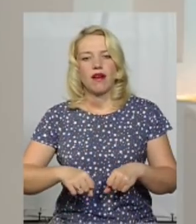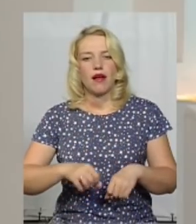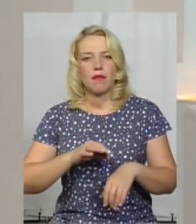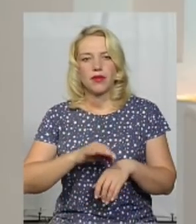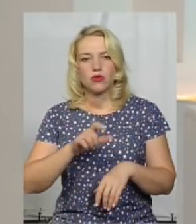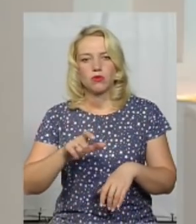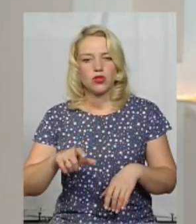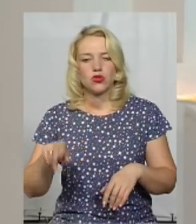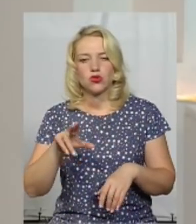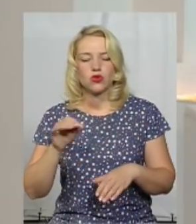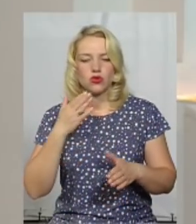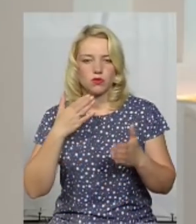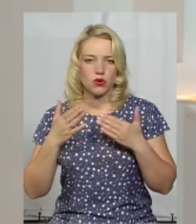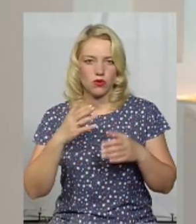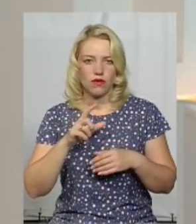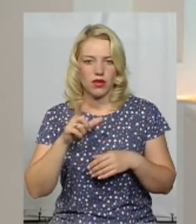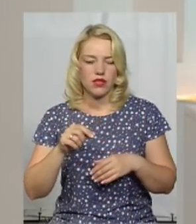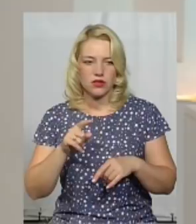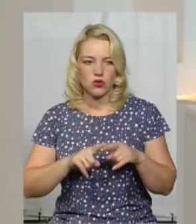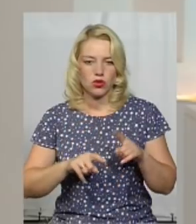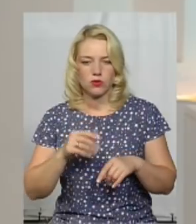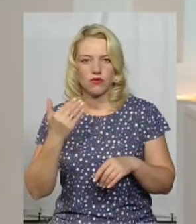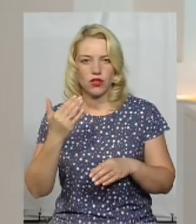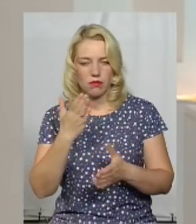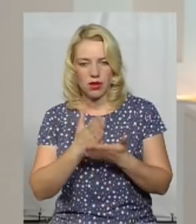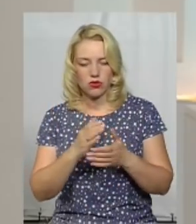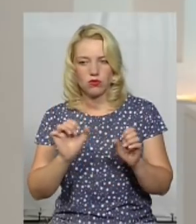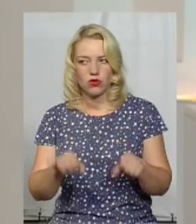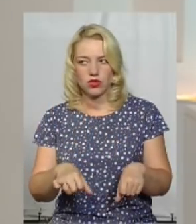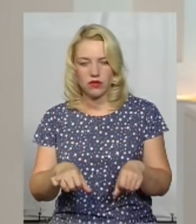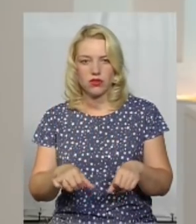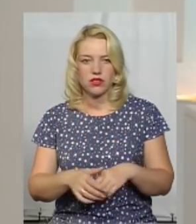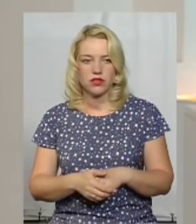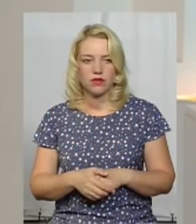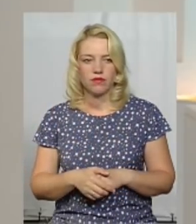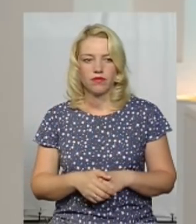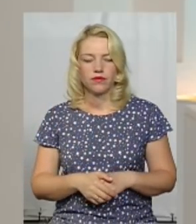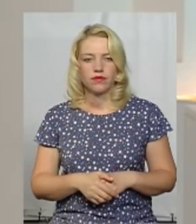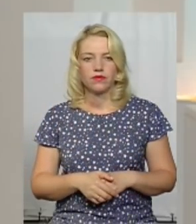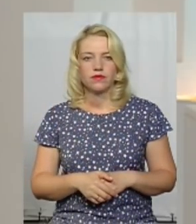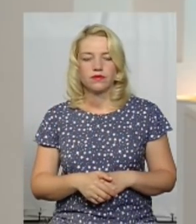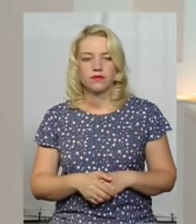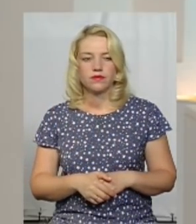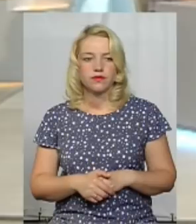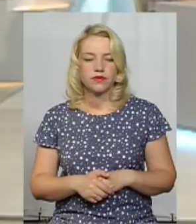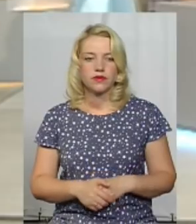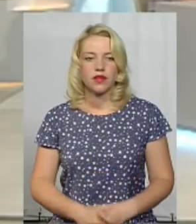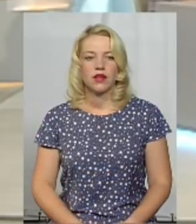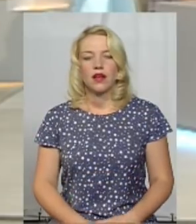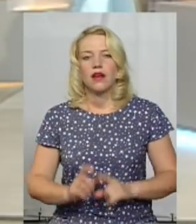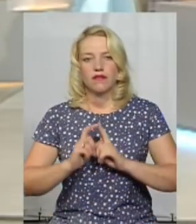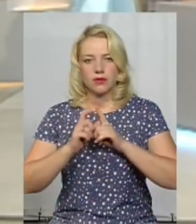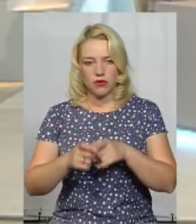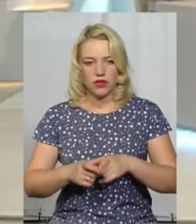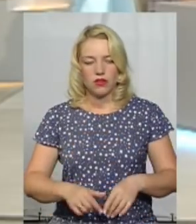спілкування з родичами? Вони мають можливість з родичами? У нас в кожній установі